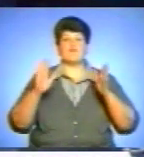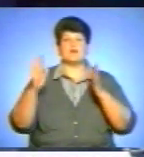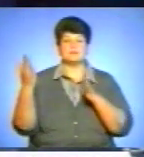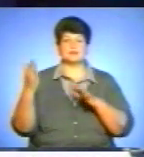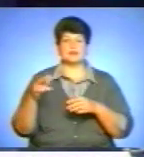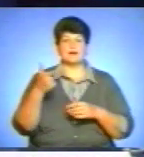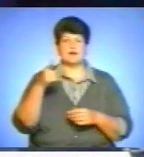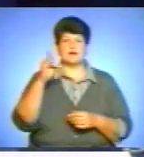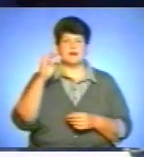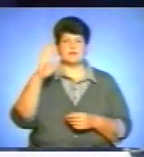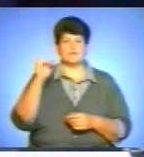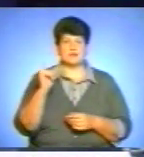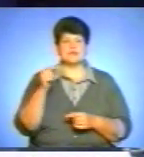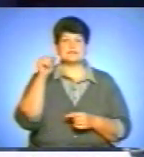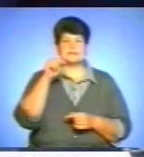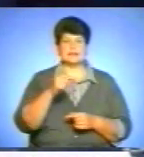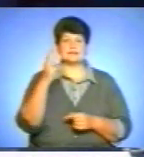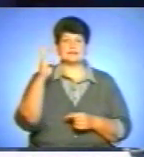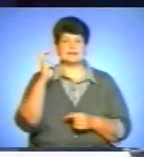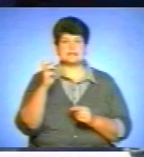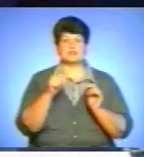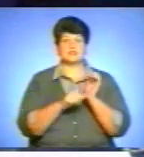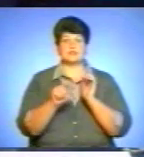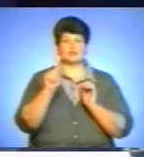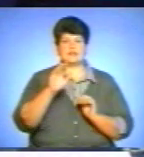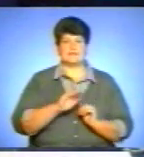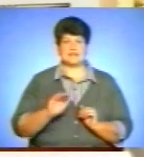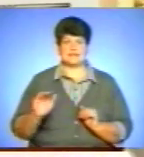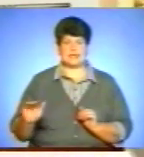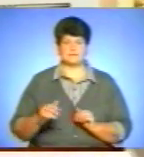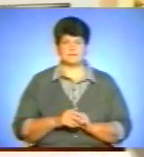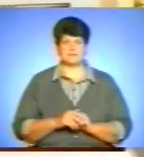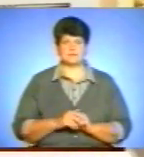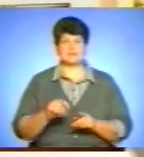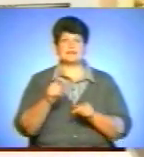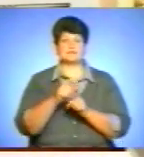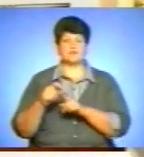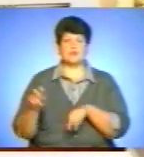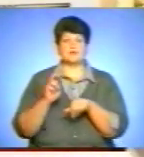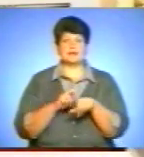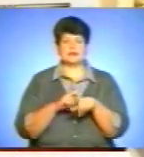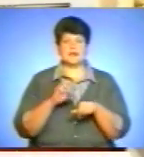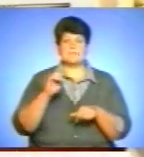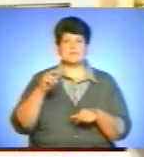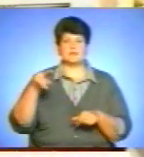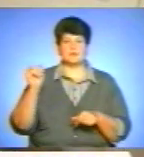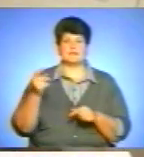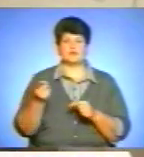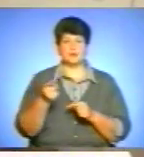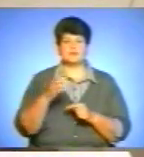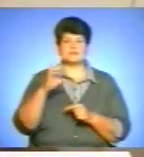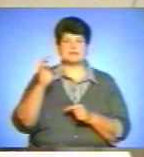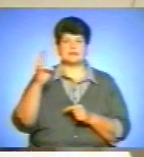вірусних інфекцій, з них 361 у дітей. За словами лікаря-епідеміолога Тернопільської міської